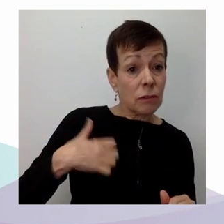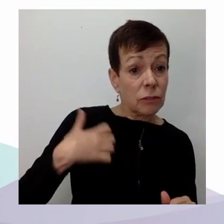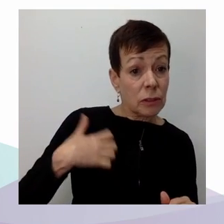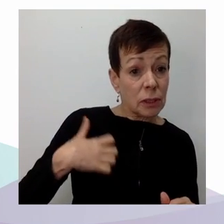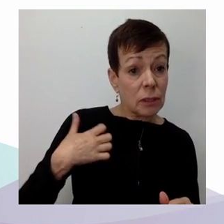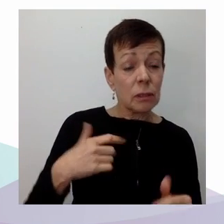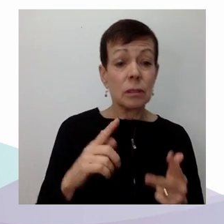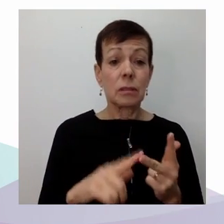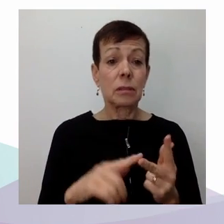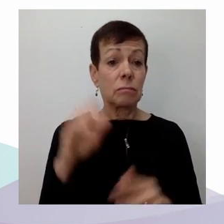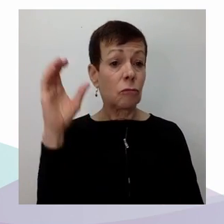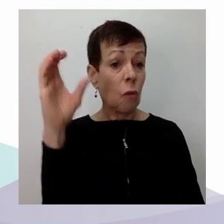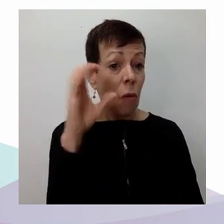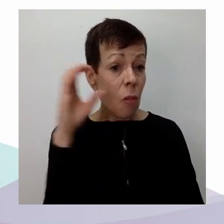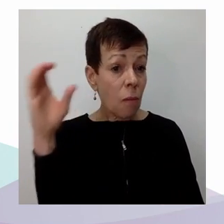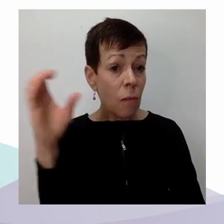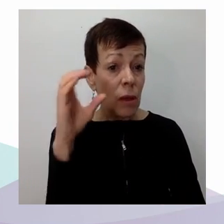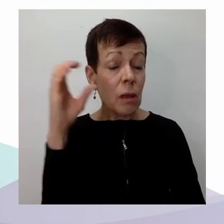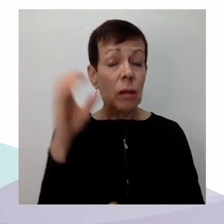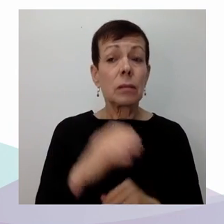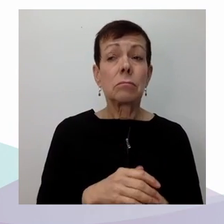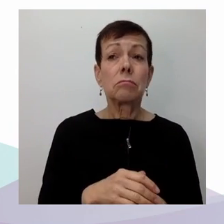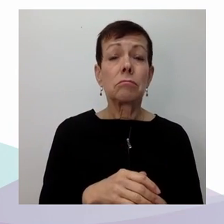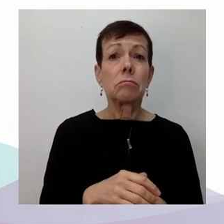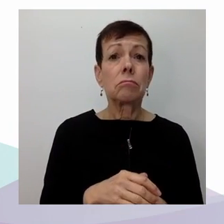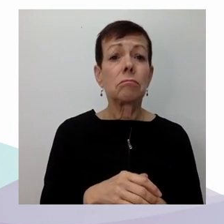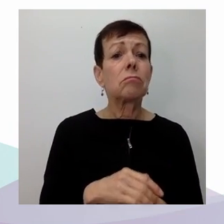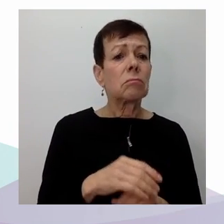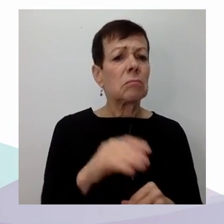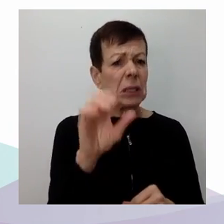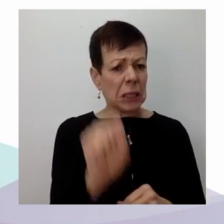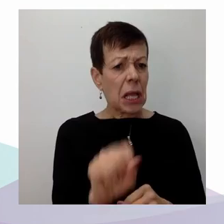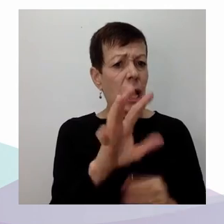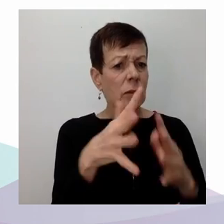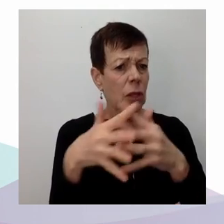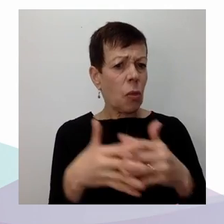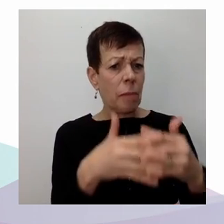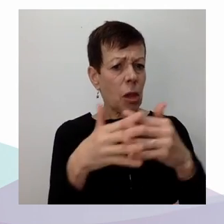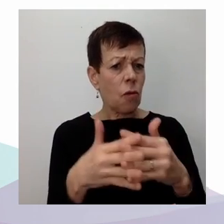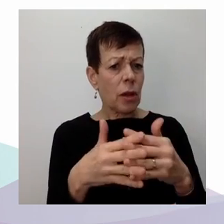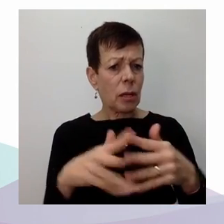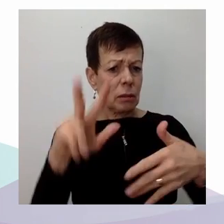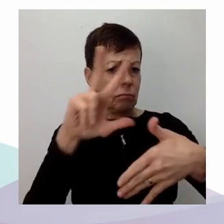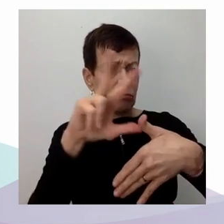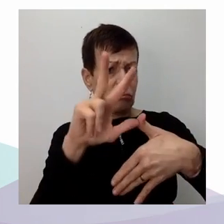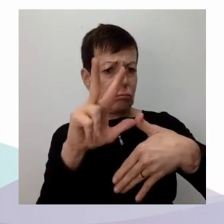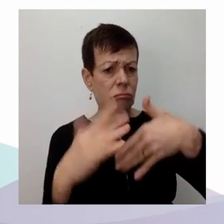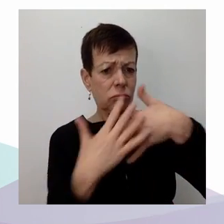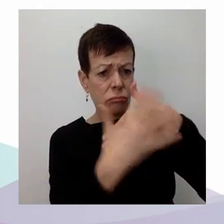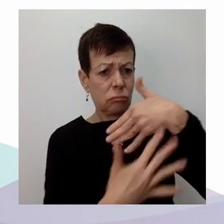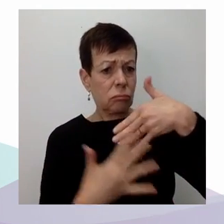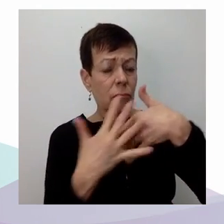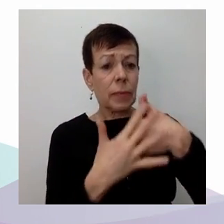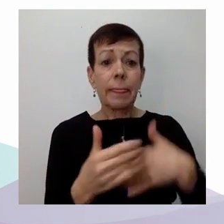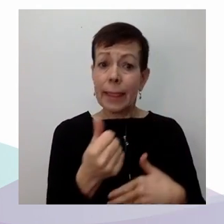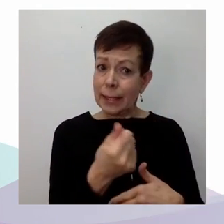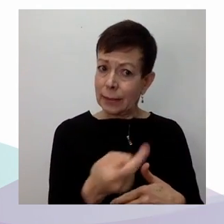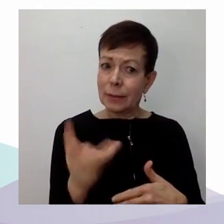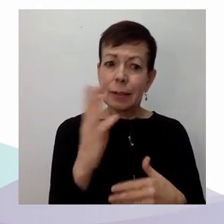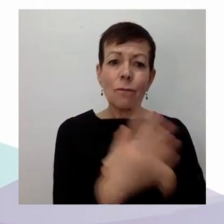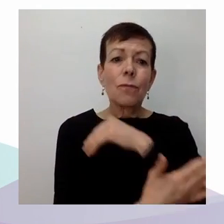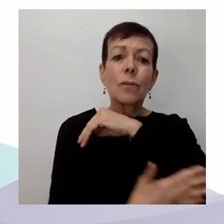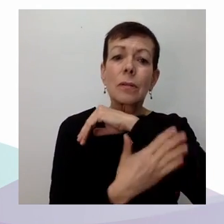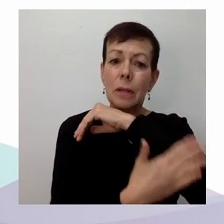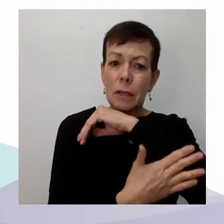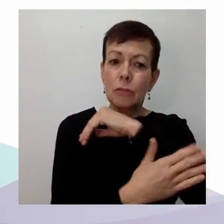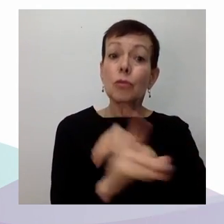du Sud qui ont reconnu également les droits économiques et sociaux dans leur constitution. La Cour interaméricaine des droits de l'homme